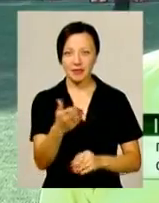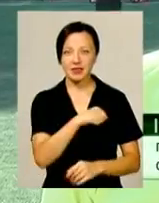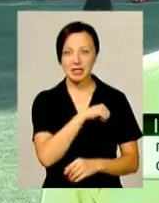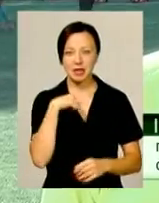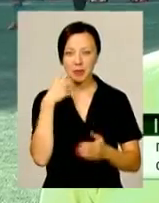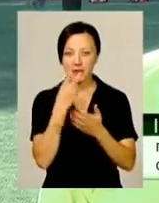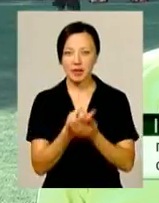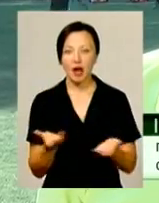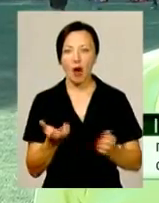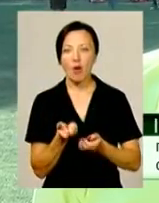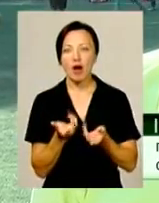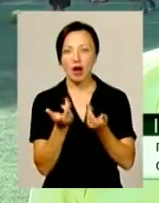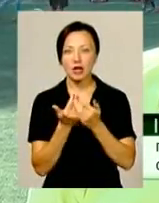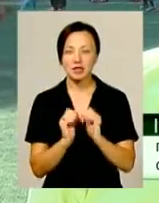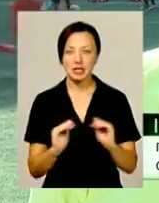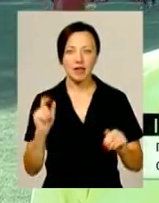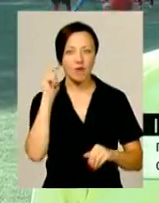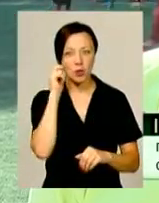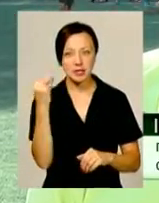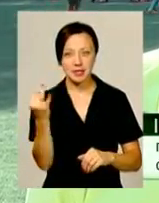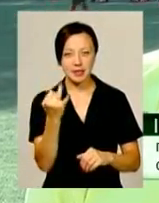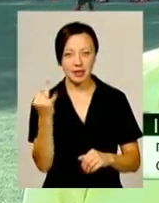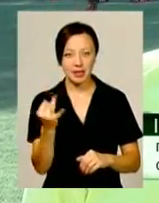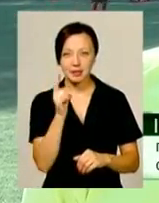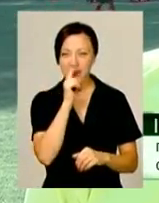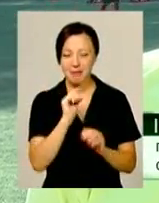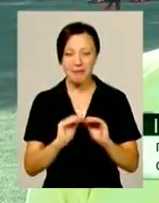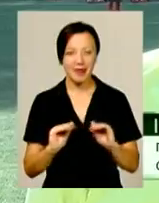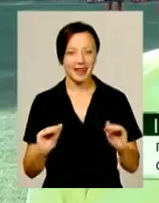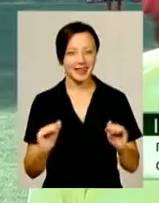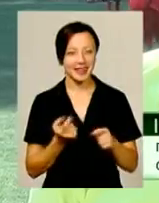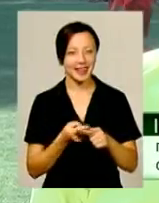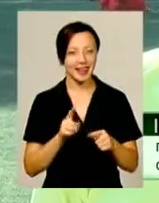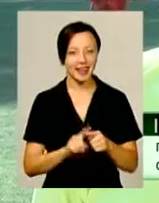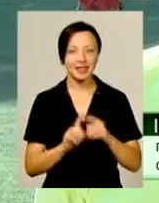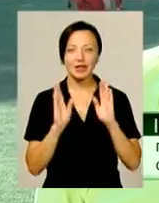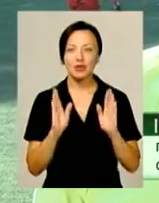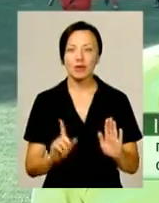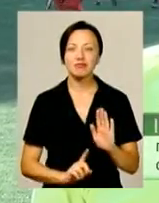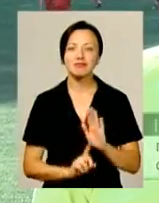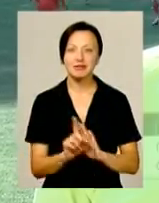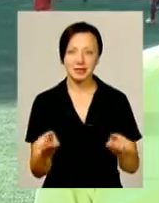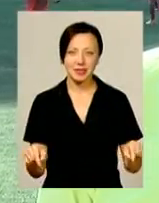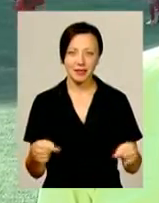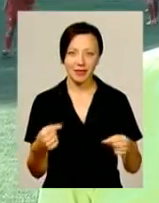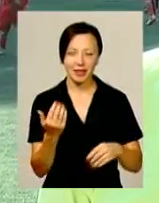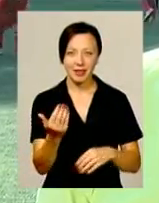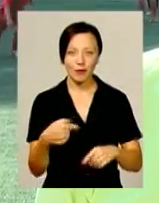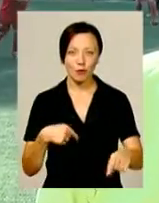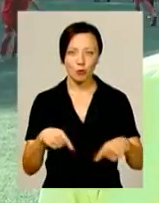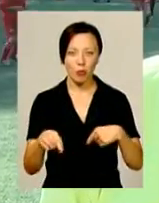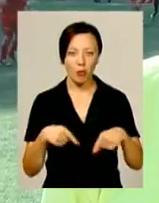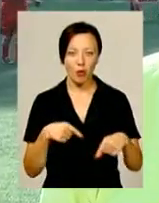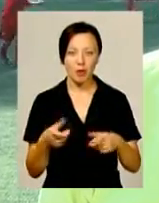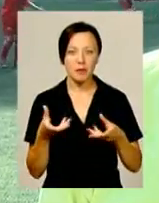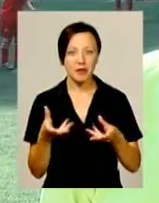кількість дітей. І відео цікавий, маленький. Тобто, це як би встановлення, їх йде до футболу.